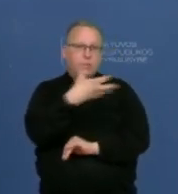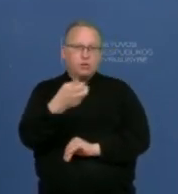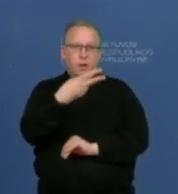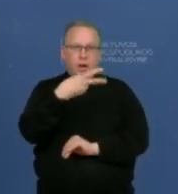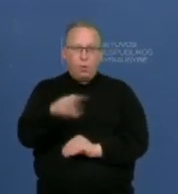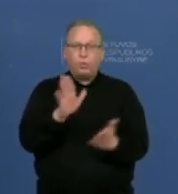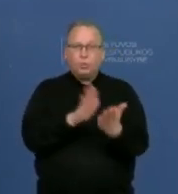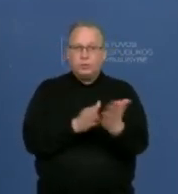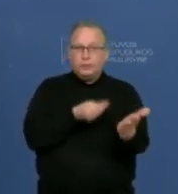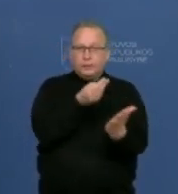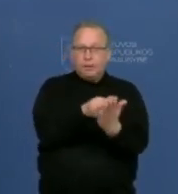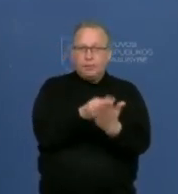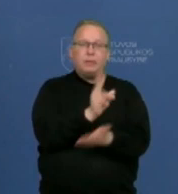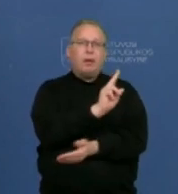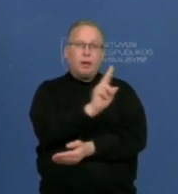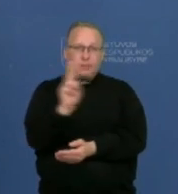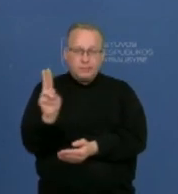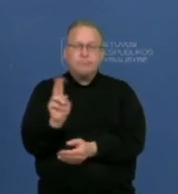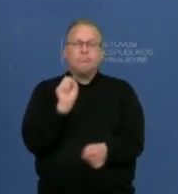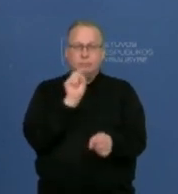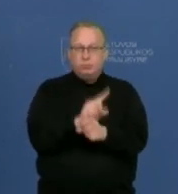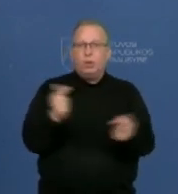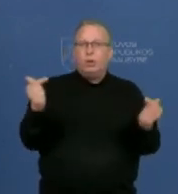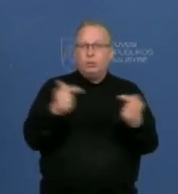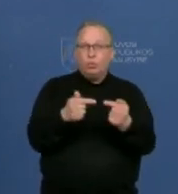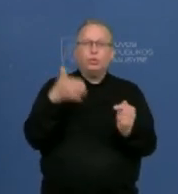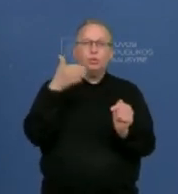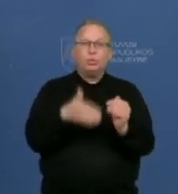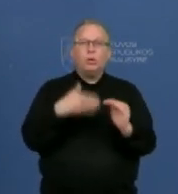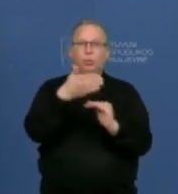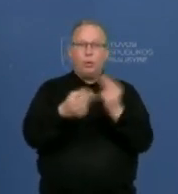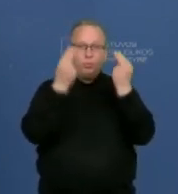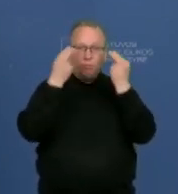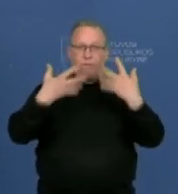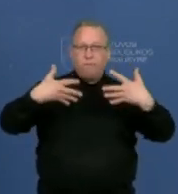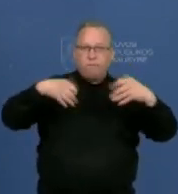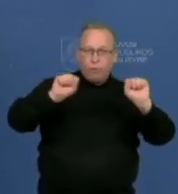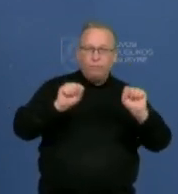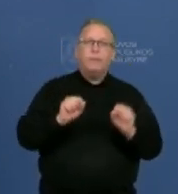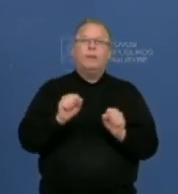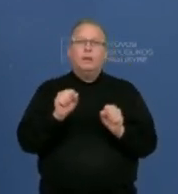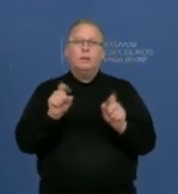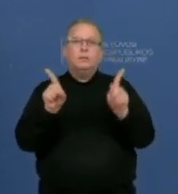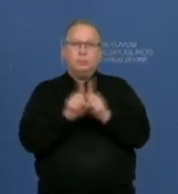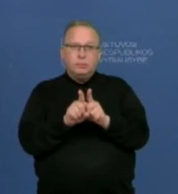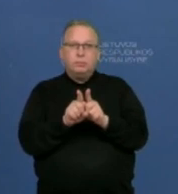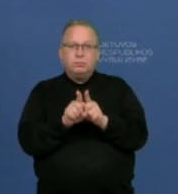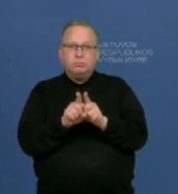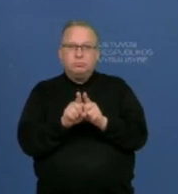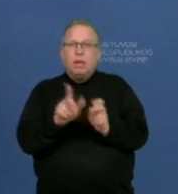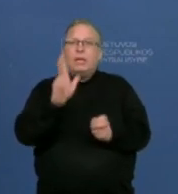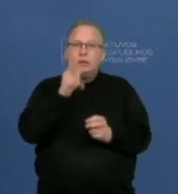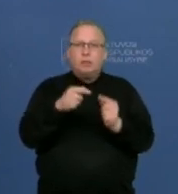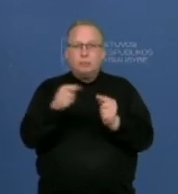eurų stipendija, tiem, kurie įsipareigoja dirbti po studijų bent 3 metus 5 metų laikotarpyje,